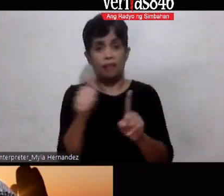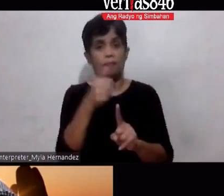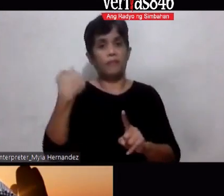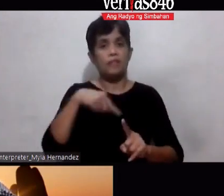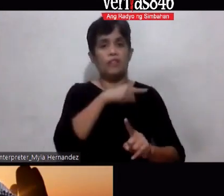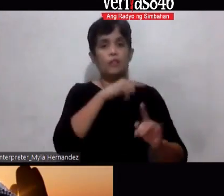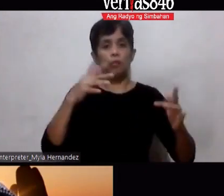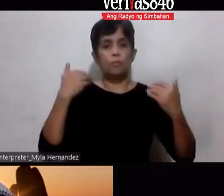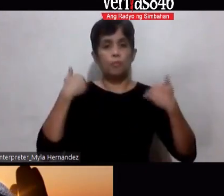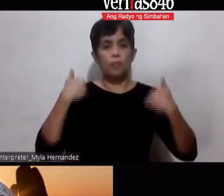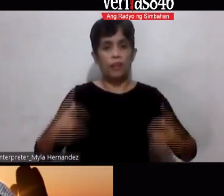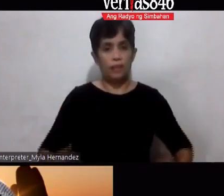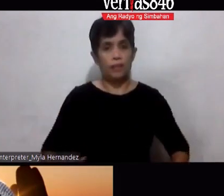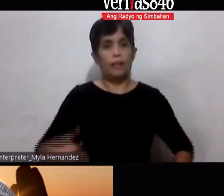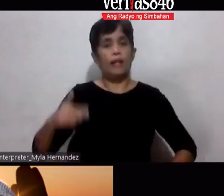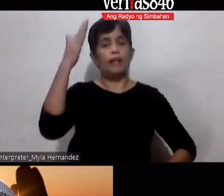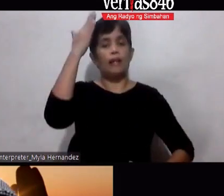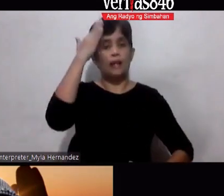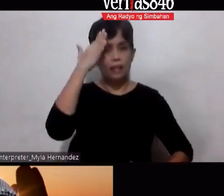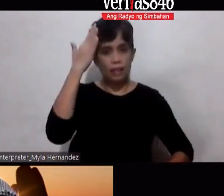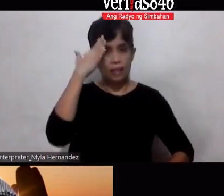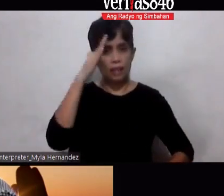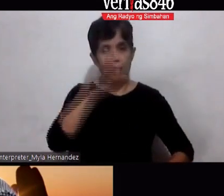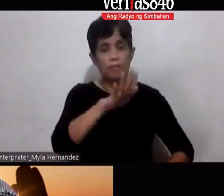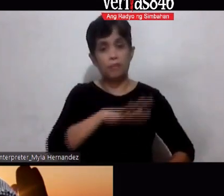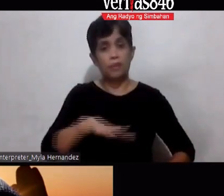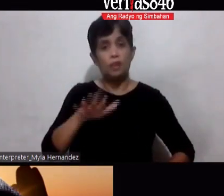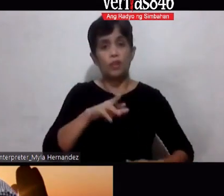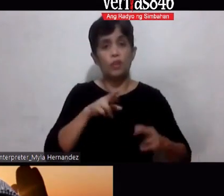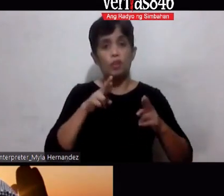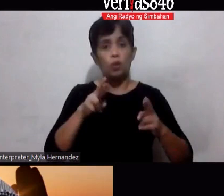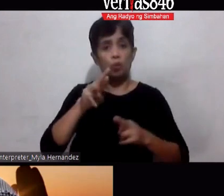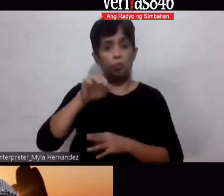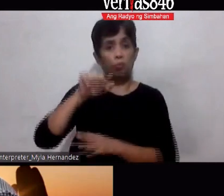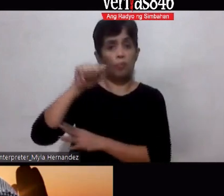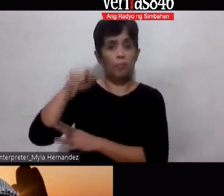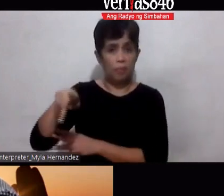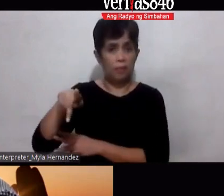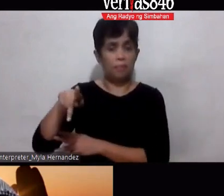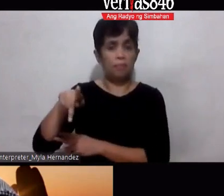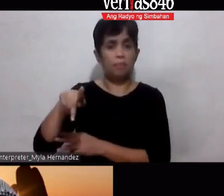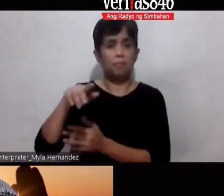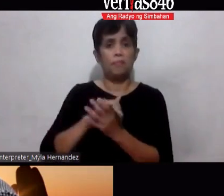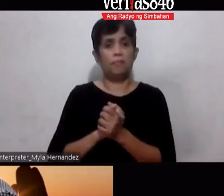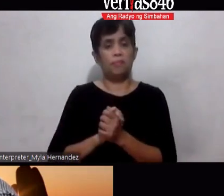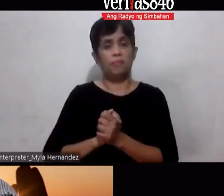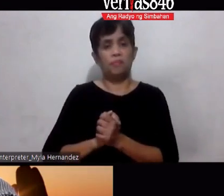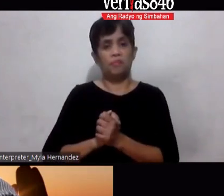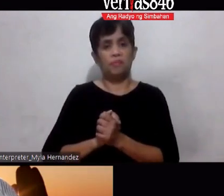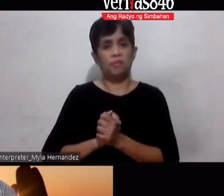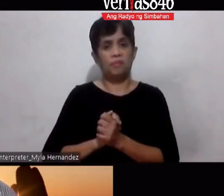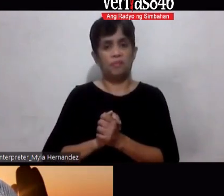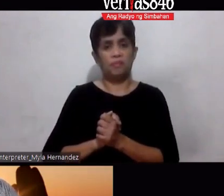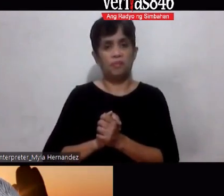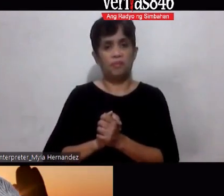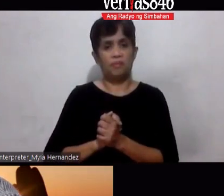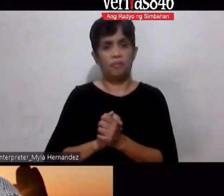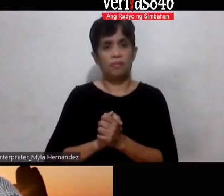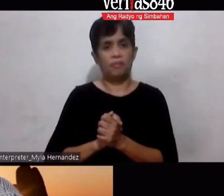Okay Alam na Alam na natin Yung roadmap na yun Okay Walang Walang